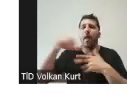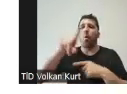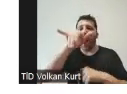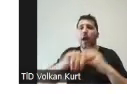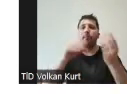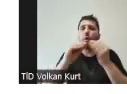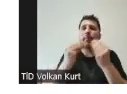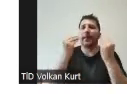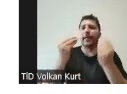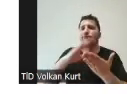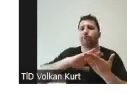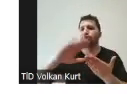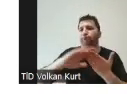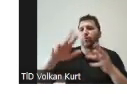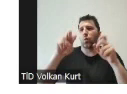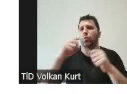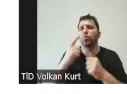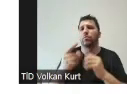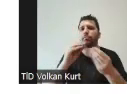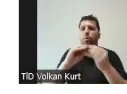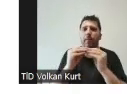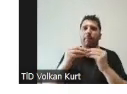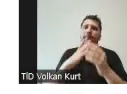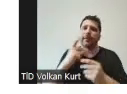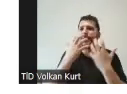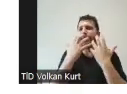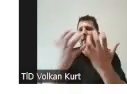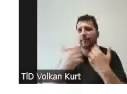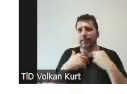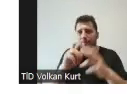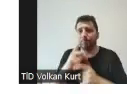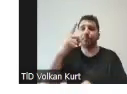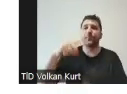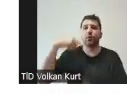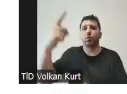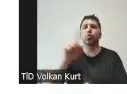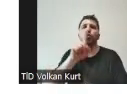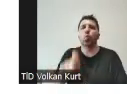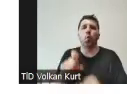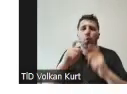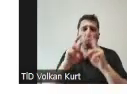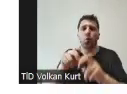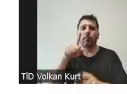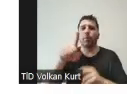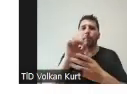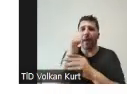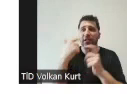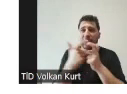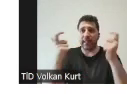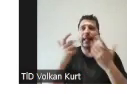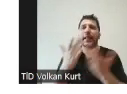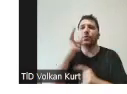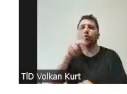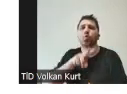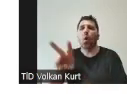iyileştirilmesine yönelik soruları ilerlemenizi tavsiye ederiz. Bir sonraki soru ise bu becerileri geliştirirken nasıl bir yol